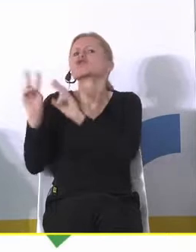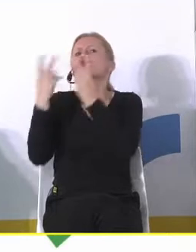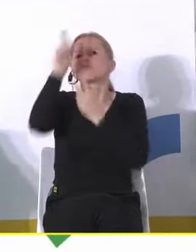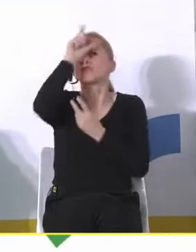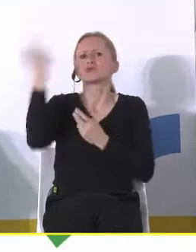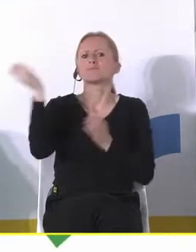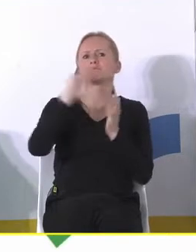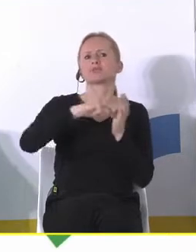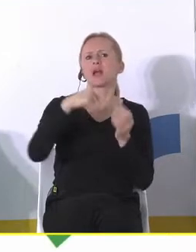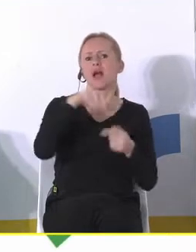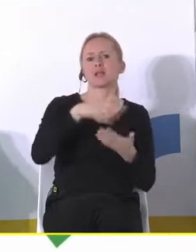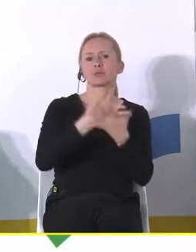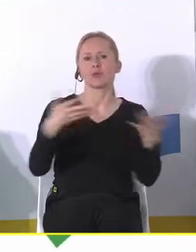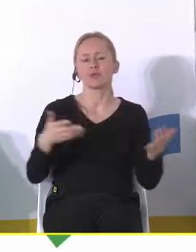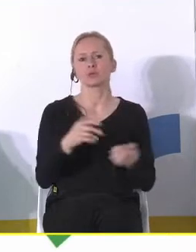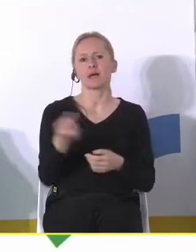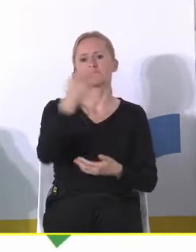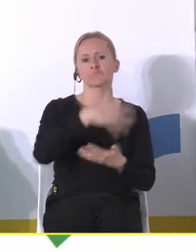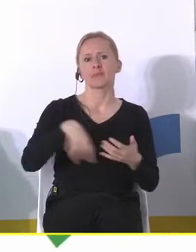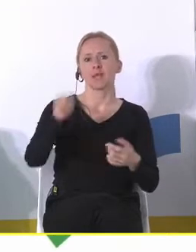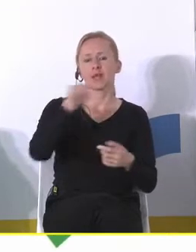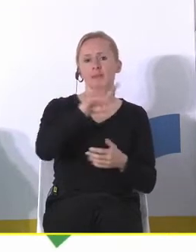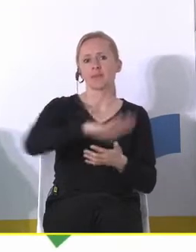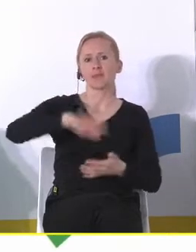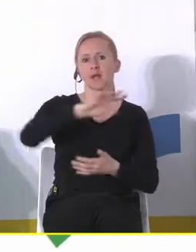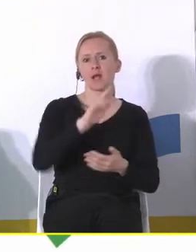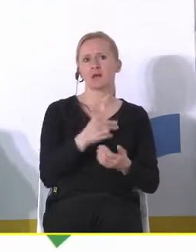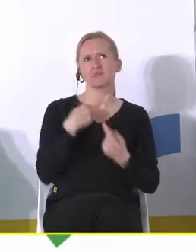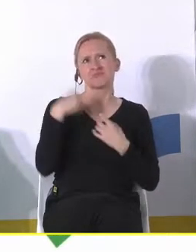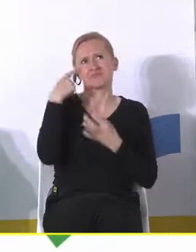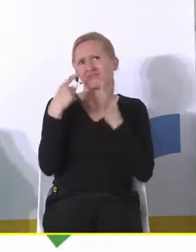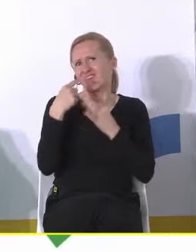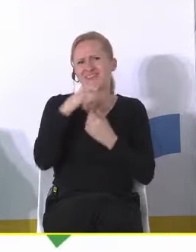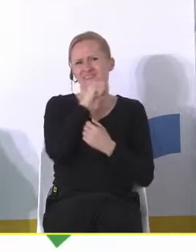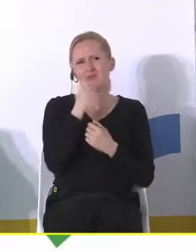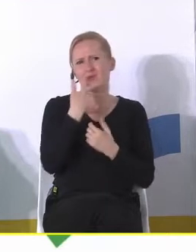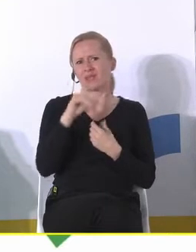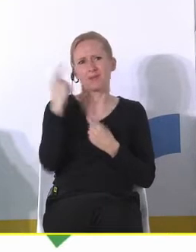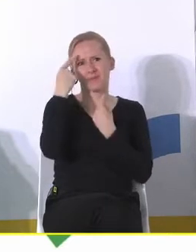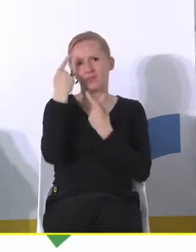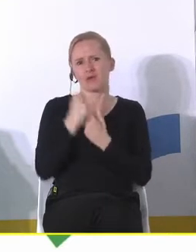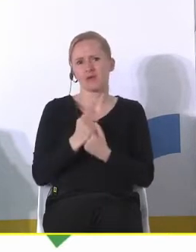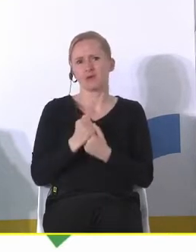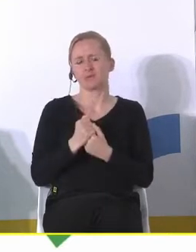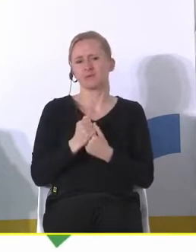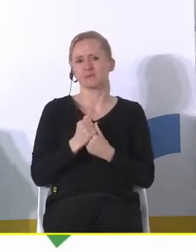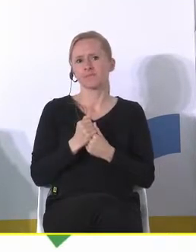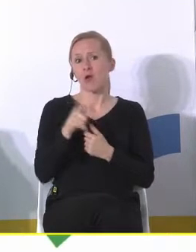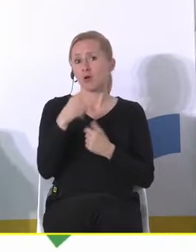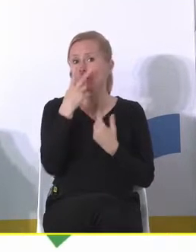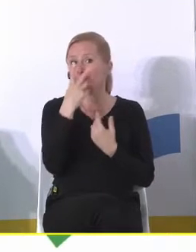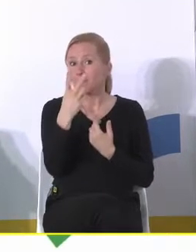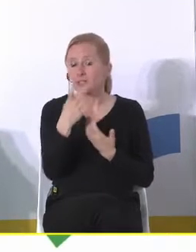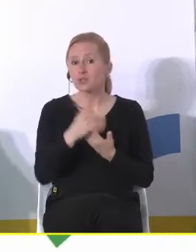mieszkają, wzięli albo wezmą, albo... Oni się nad tym nie zastanawiają specjalnie, tak? Bo oni